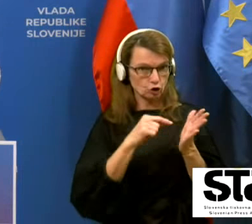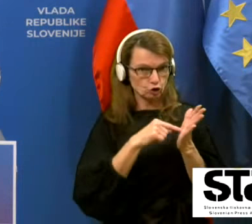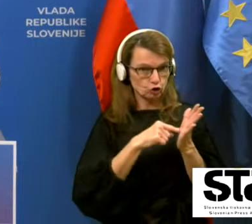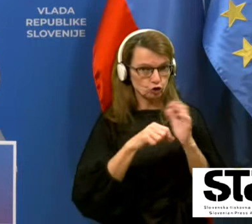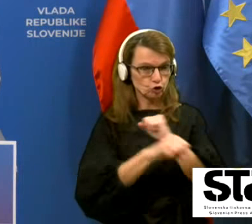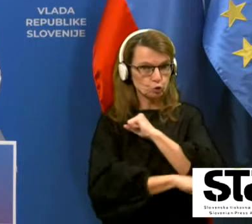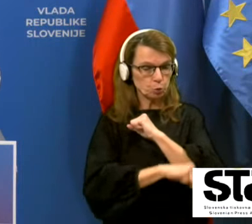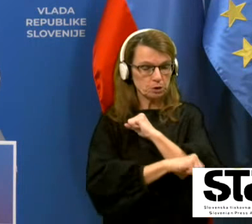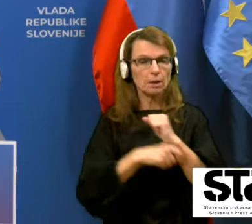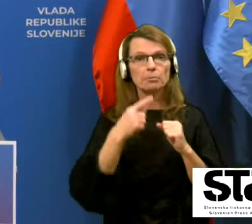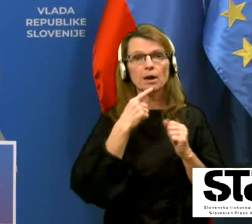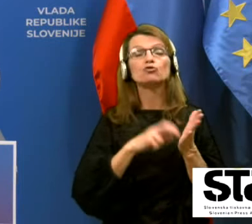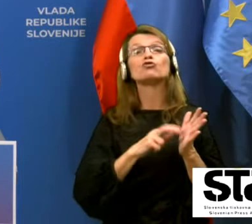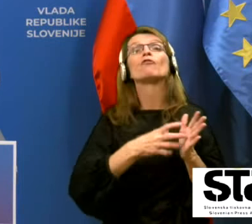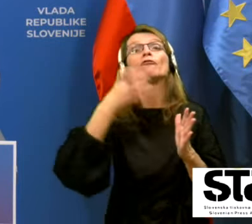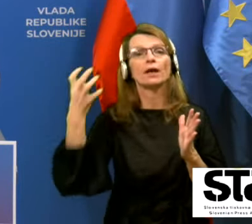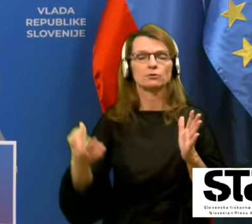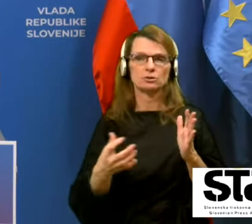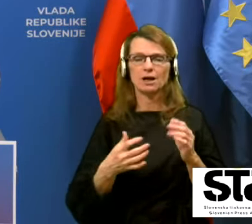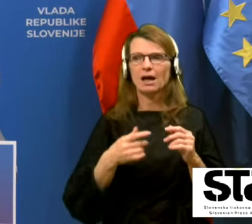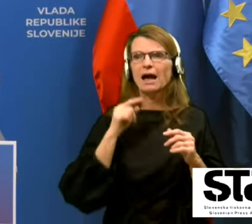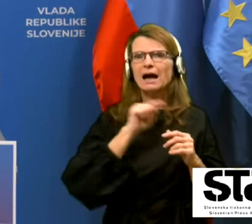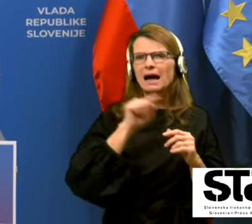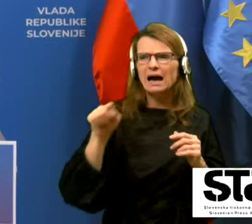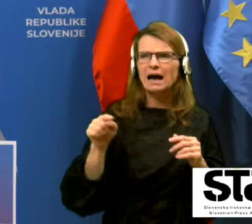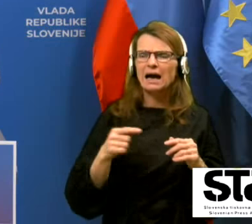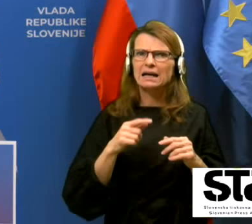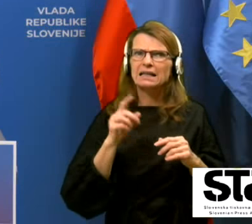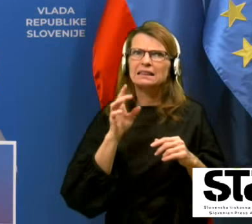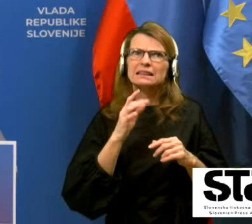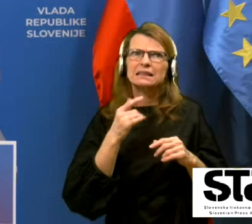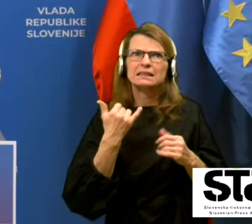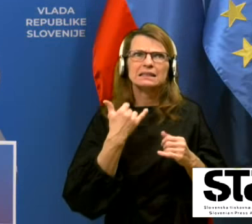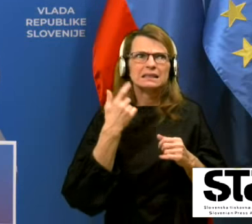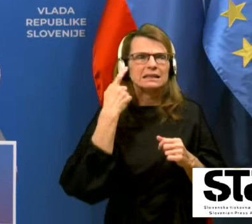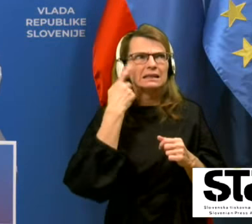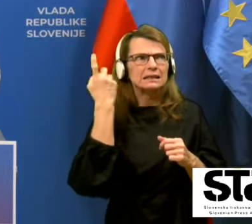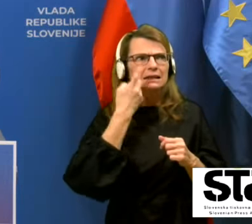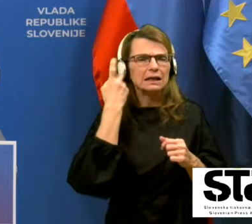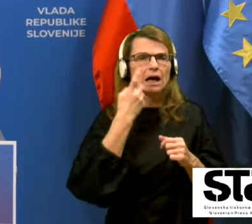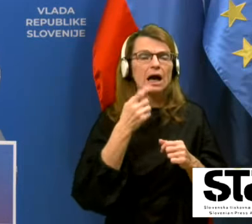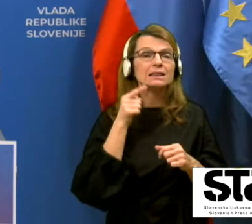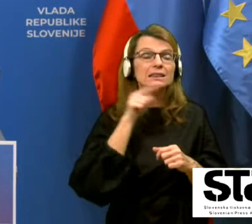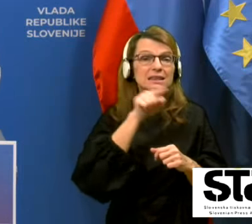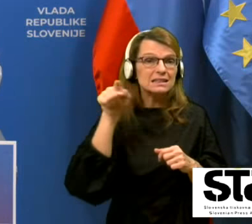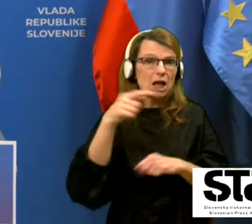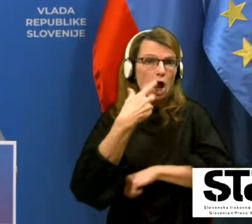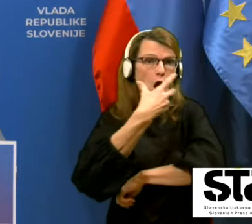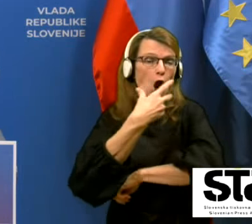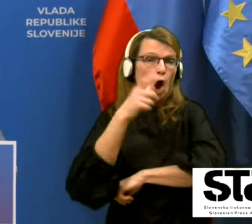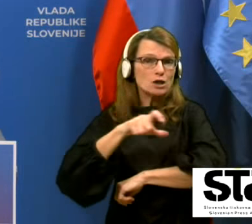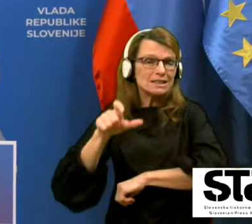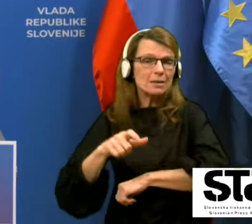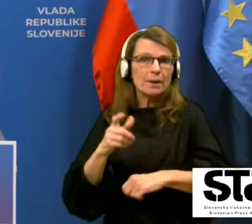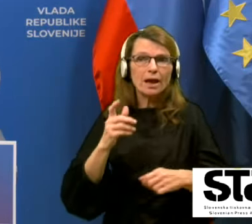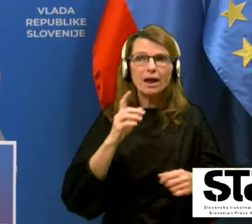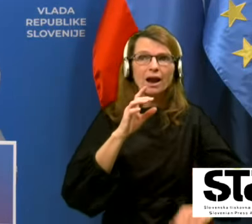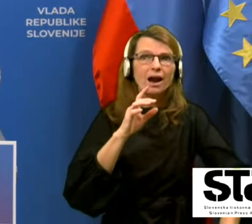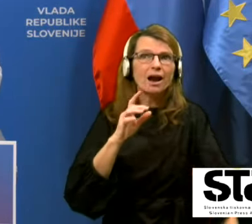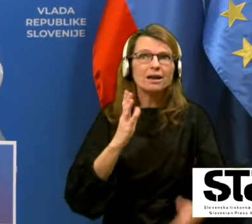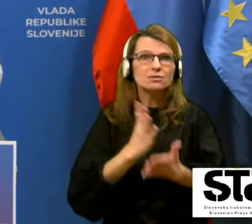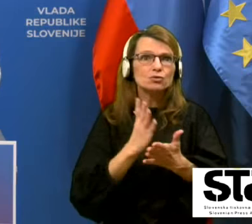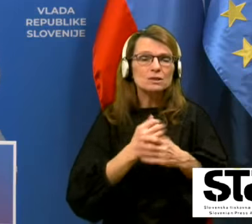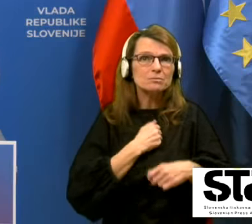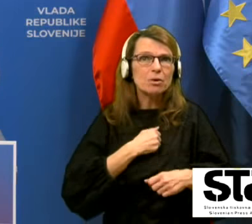in ta odločitev, da se ne cepijo osebe, ki so prebolele, je trenutno samo pogojen na to, da imamo tok malce piva